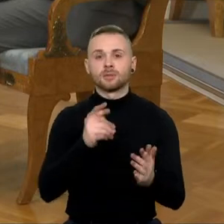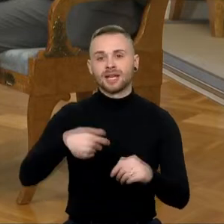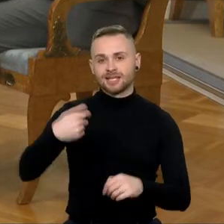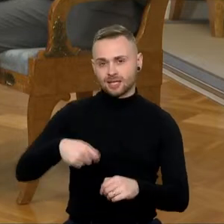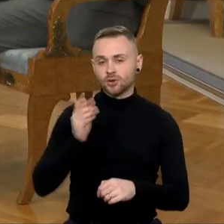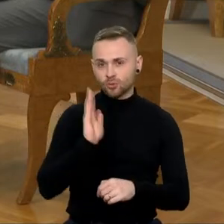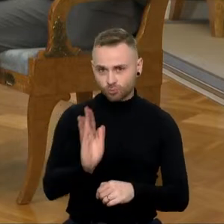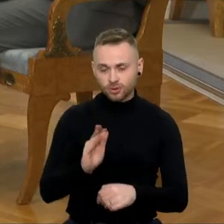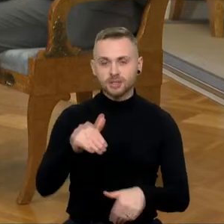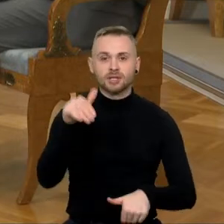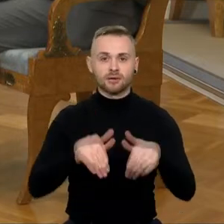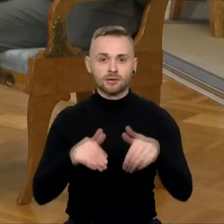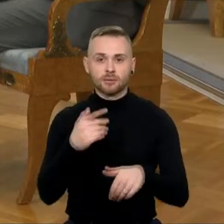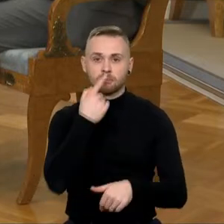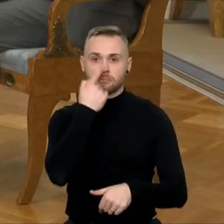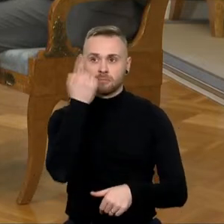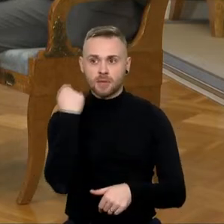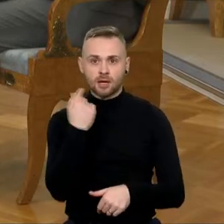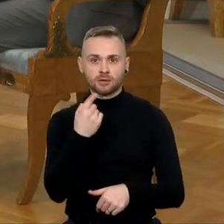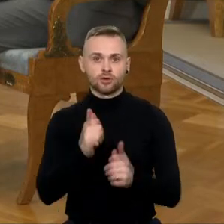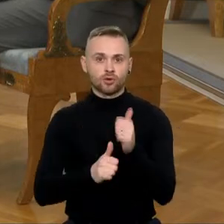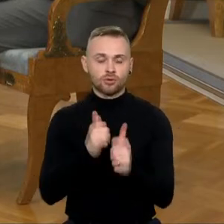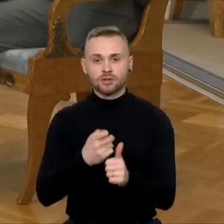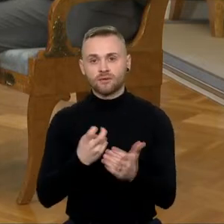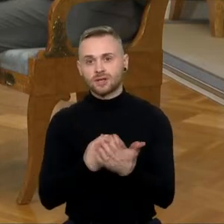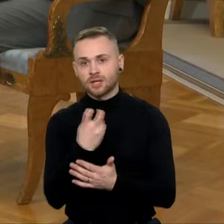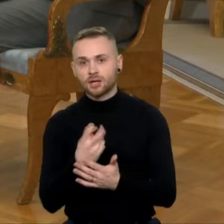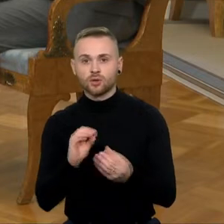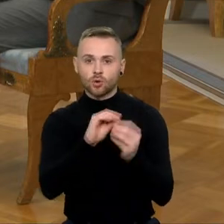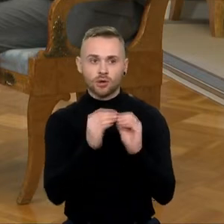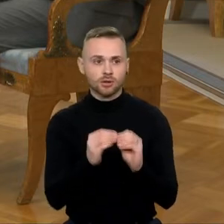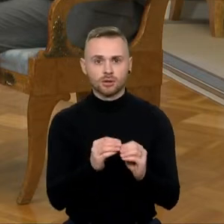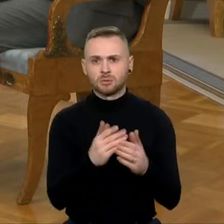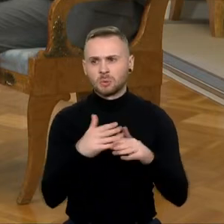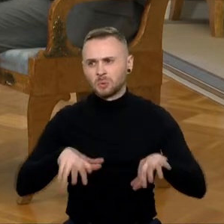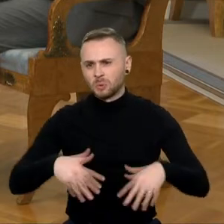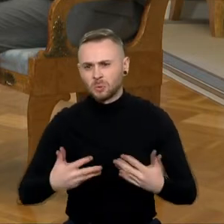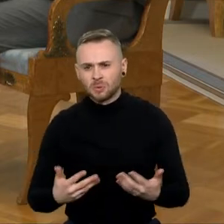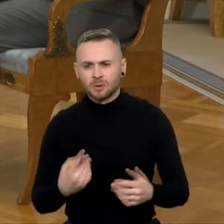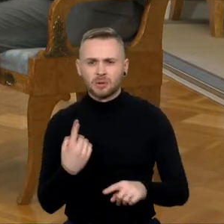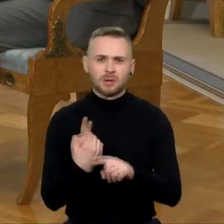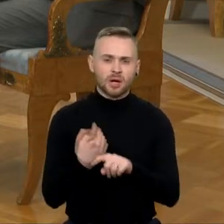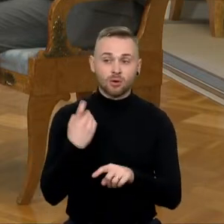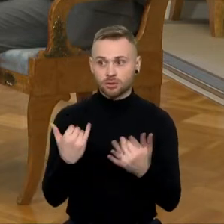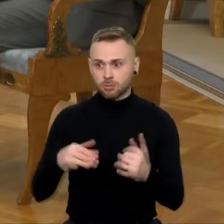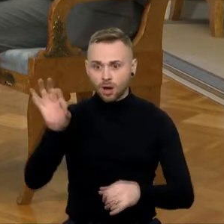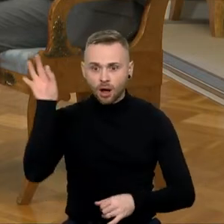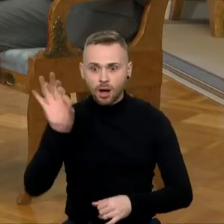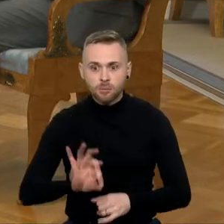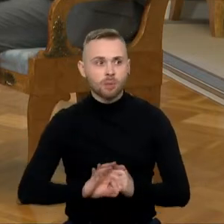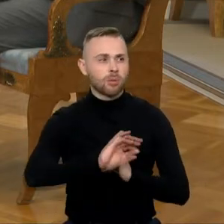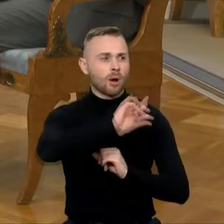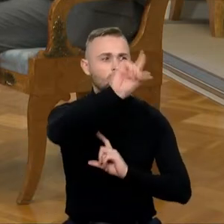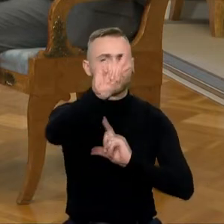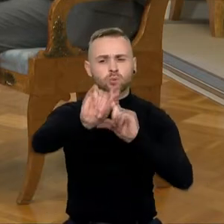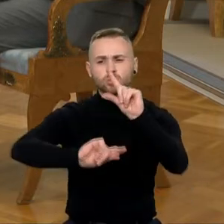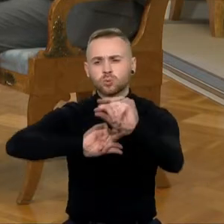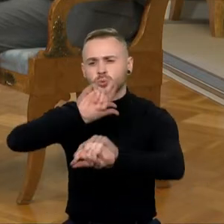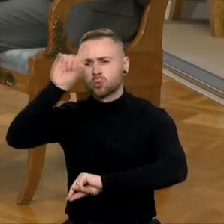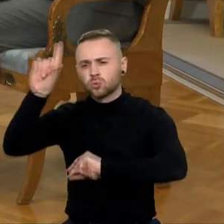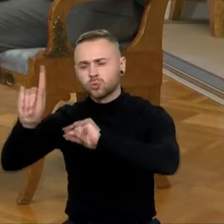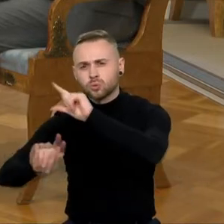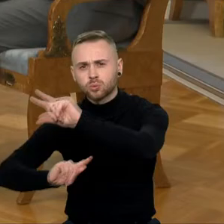Pernai tokiu metu gruodis, sausis, vasarys jūs vieną ar kartą, vieną, du kartus per mėnesį